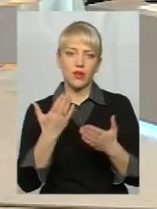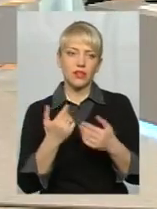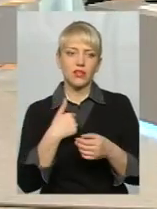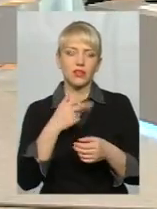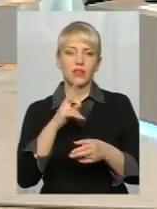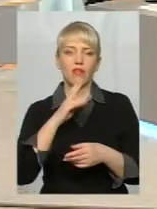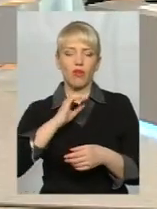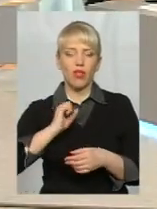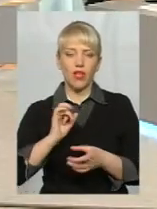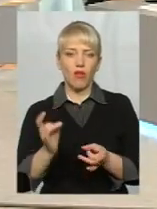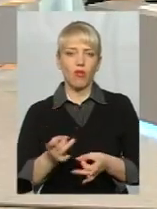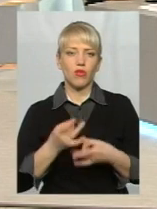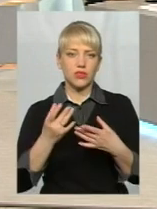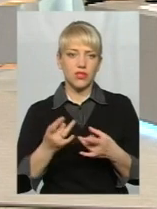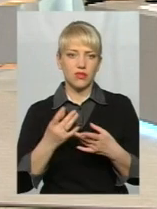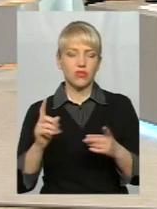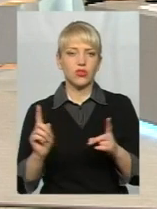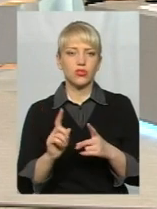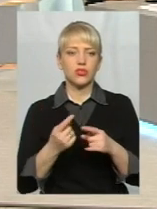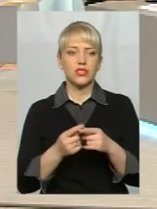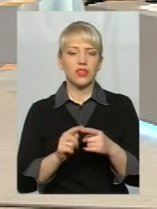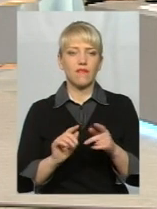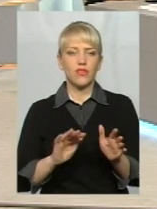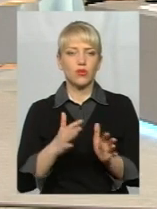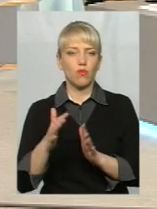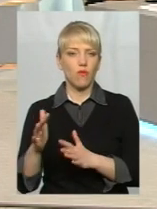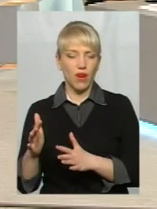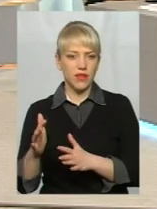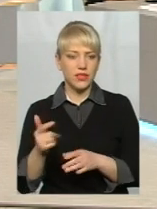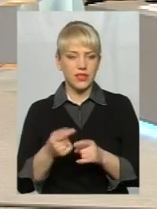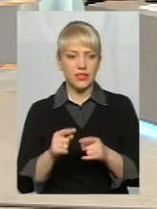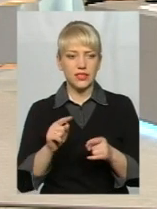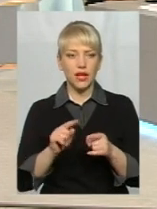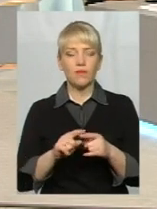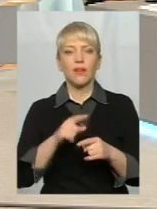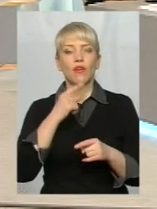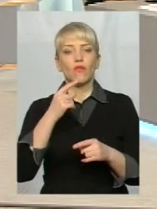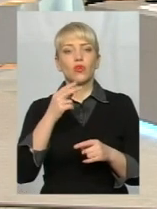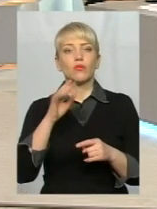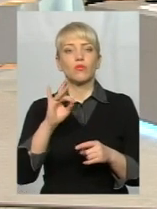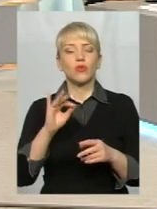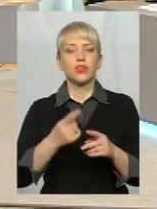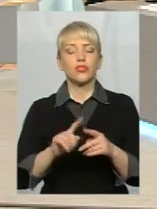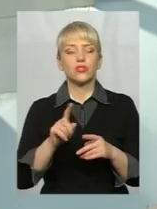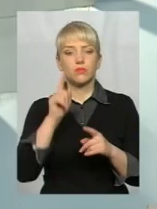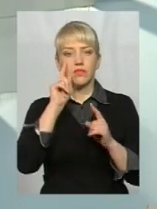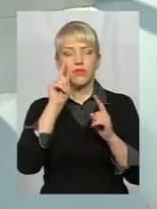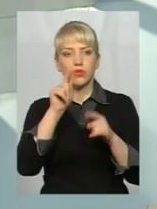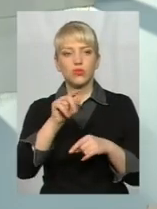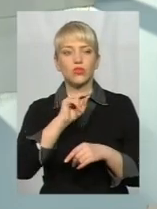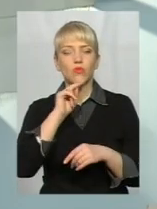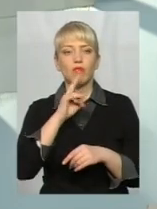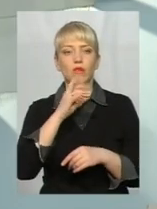колега розказує про те, що це відбувається, то це скоріше про те, щоб звернути увагу на себе.